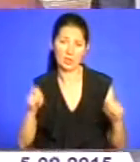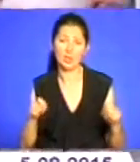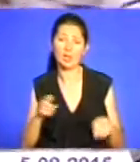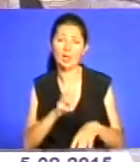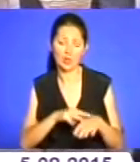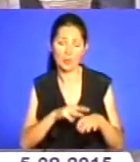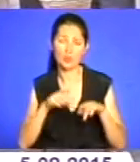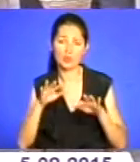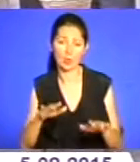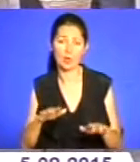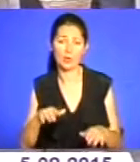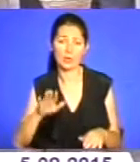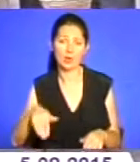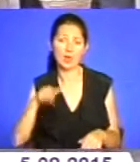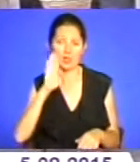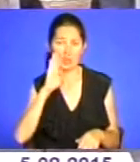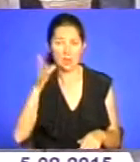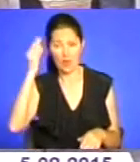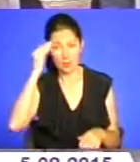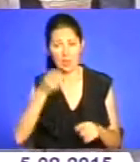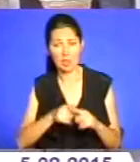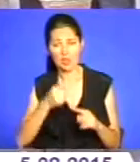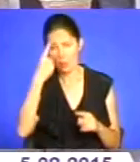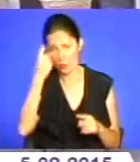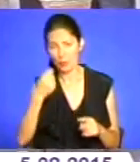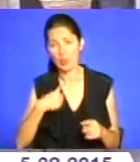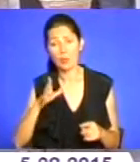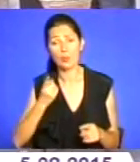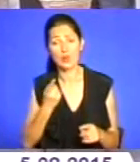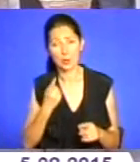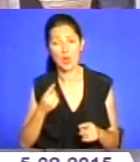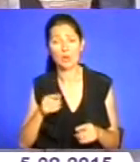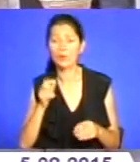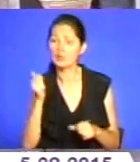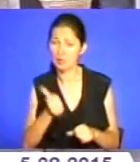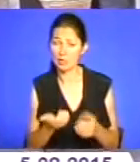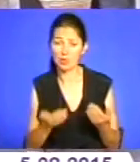Вона може вважати це попередженням. Ми почекаємо, мабуть, з тиждень, якщо вона не вибачиться, ми все-таки це зробимо.